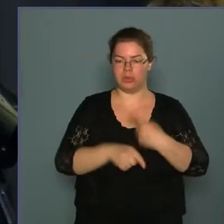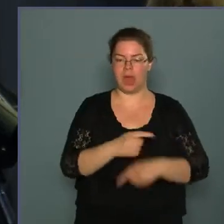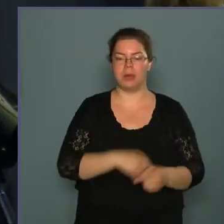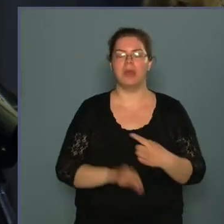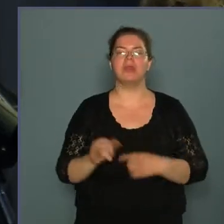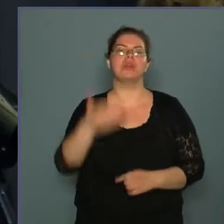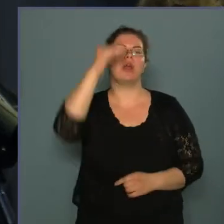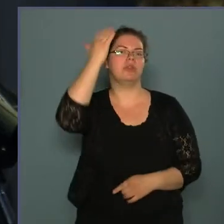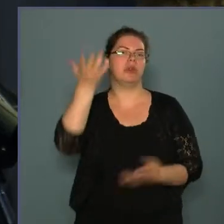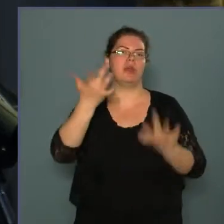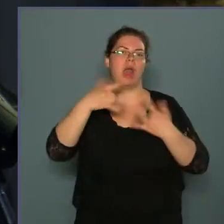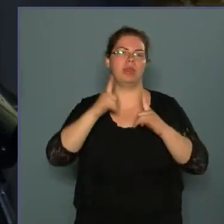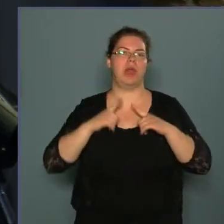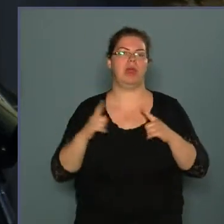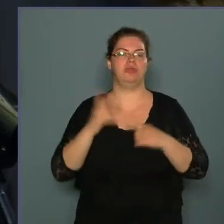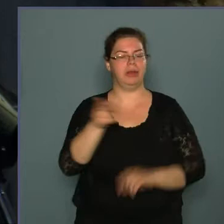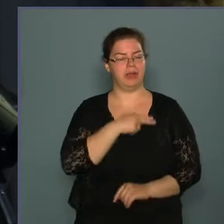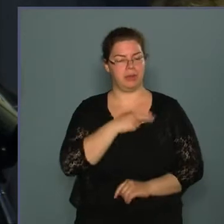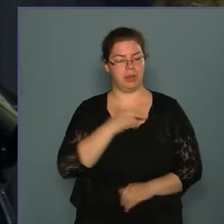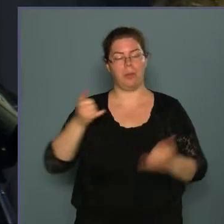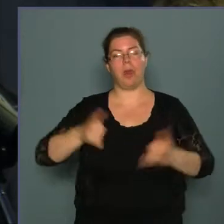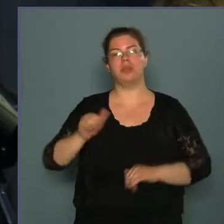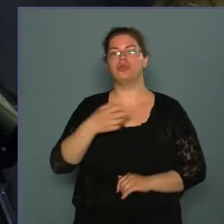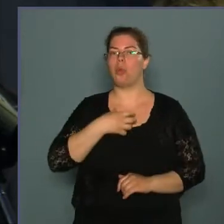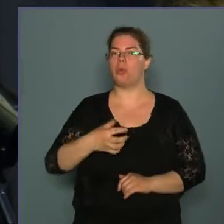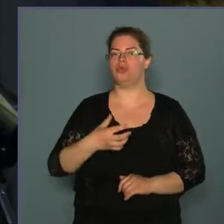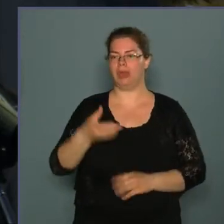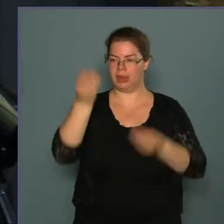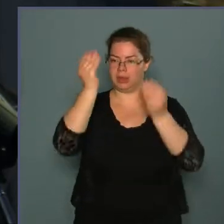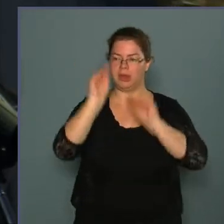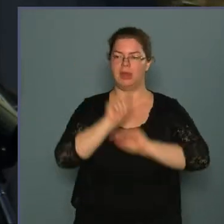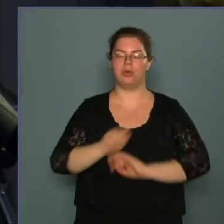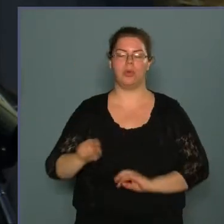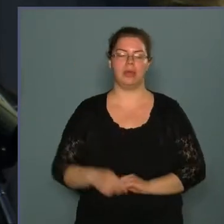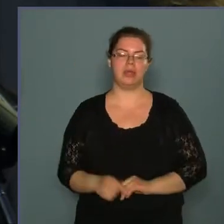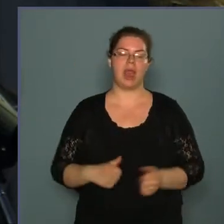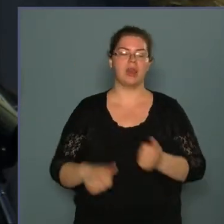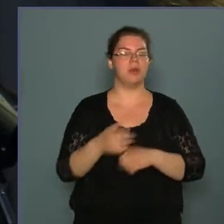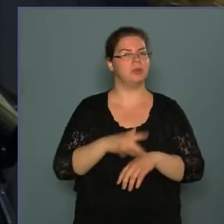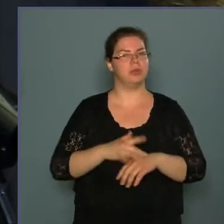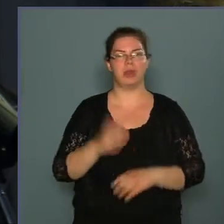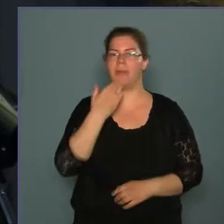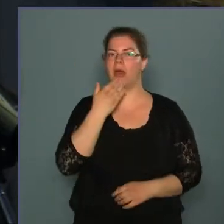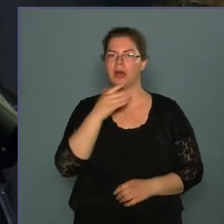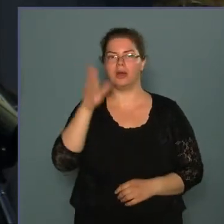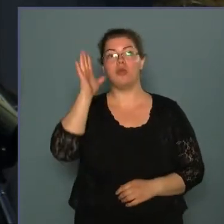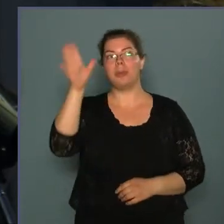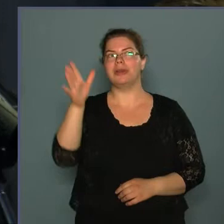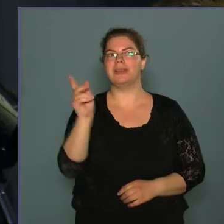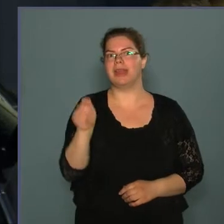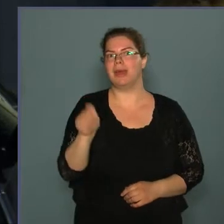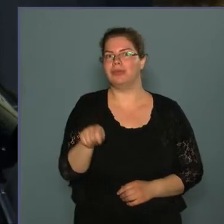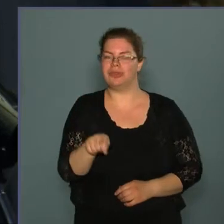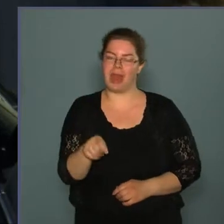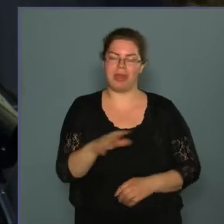helytállásukkal érdemelték ki, hogy ma is hősként tiszteljük őket. Előre, bocsátom, nem akarom Komoroci képviselő úr